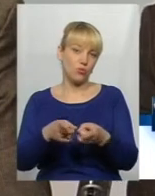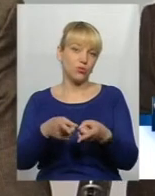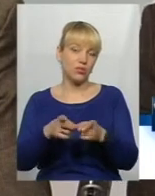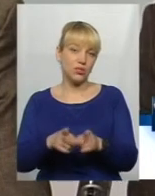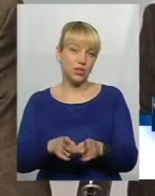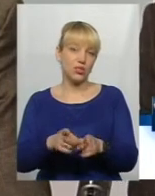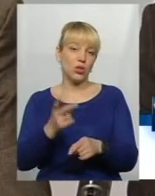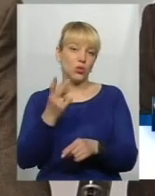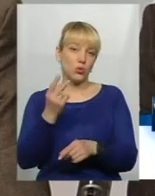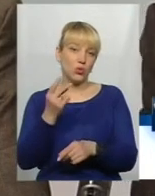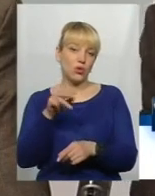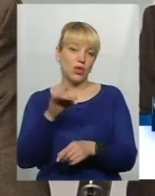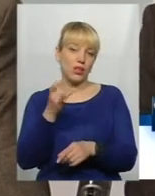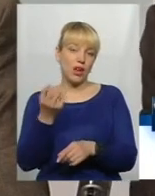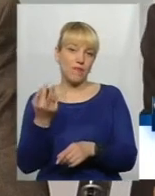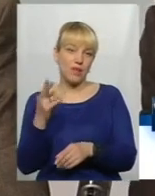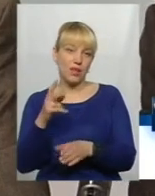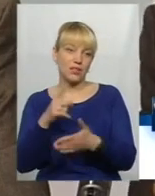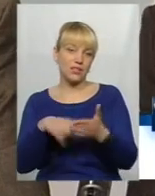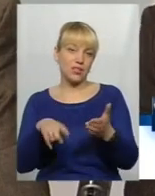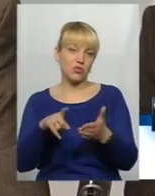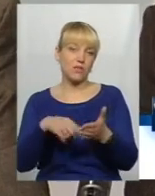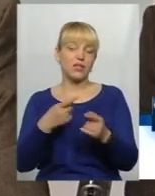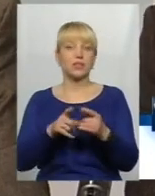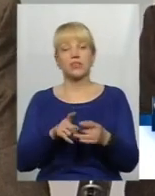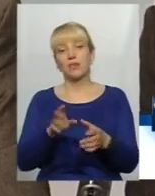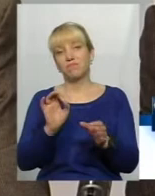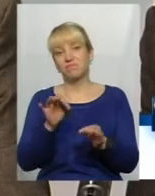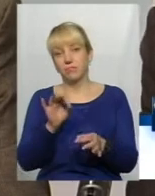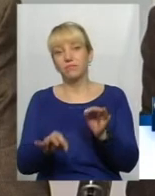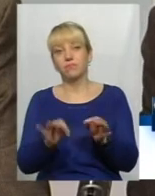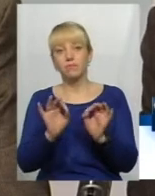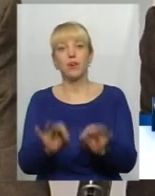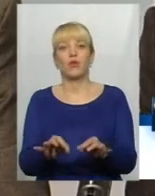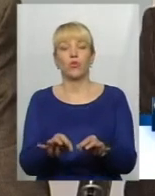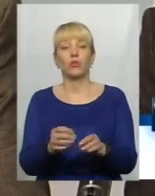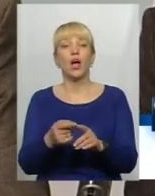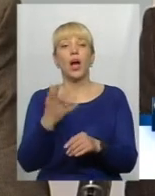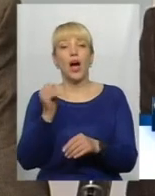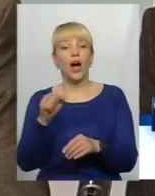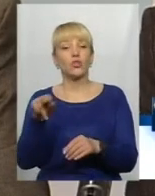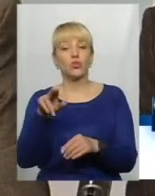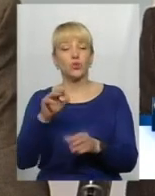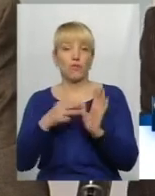2 травня скасувати цілком природно, мабуть. А щодо 8